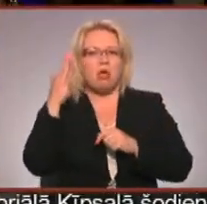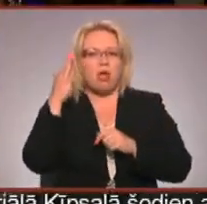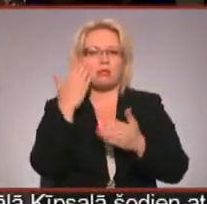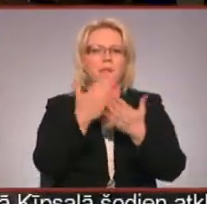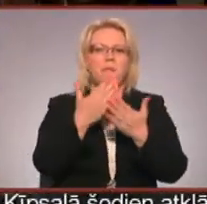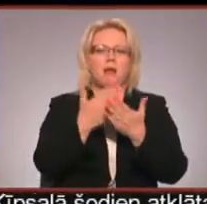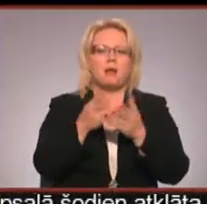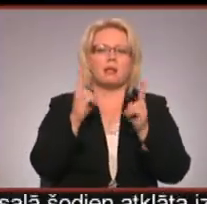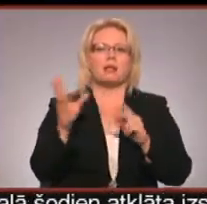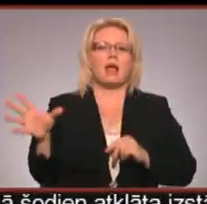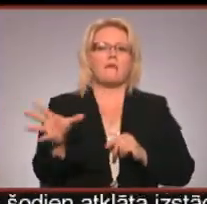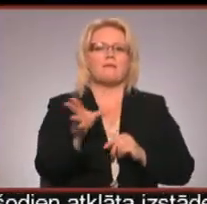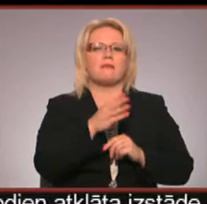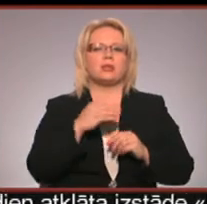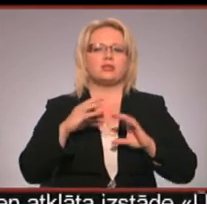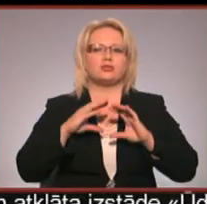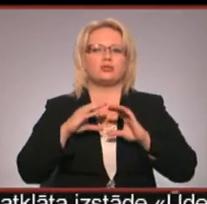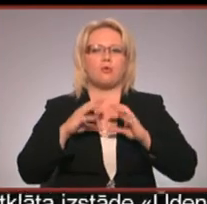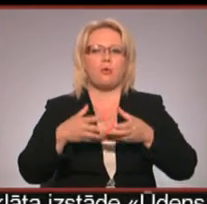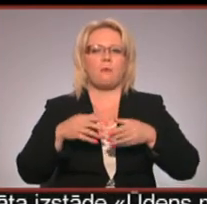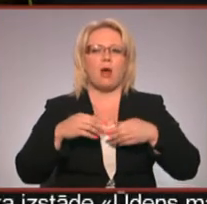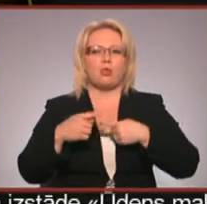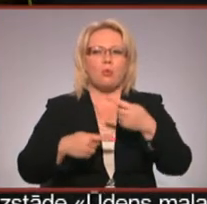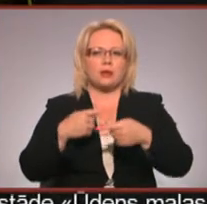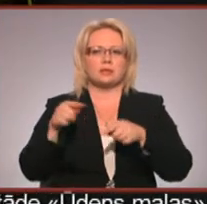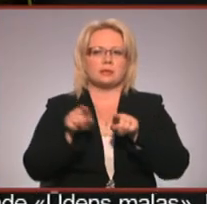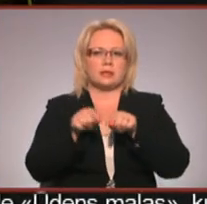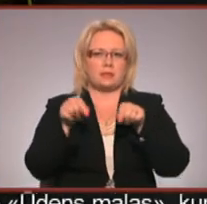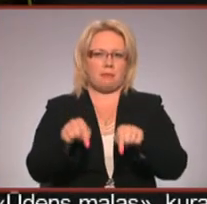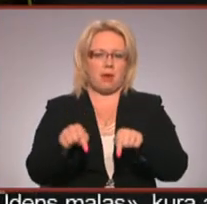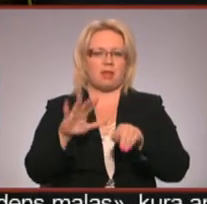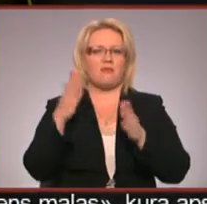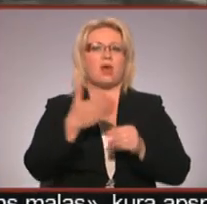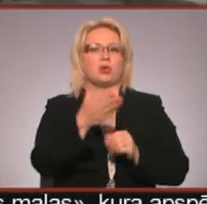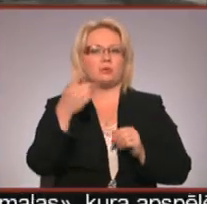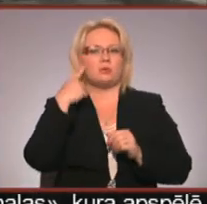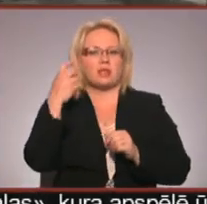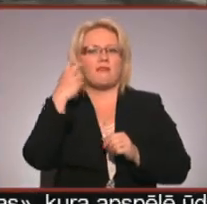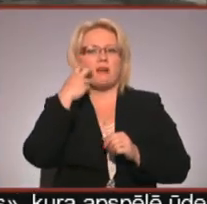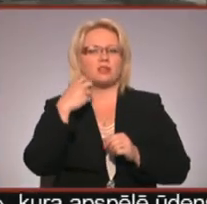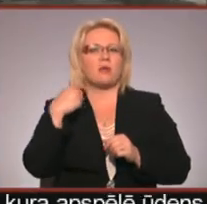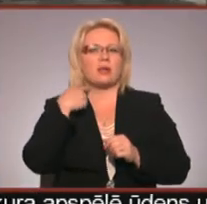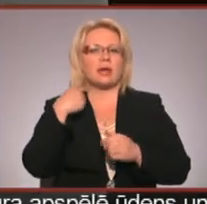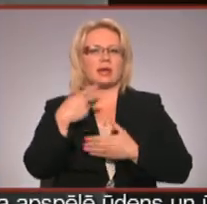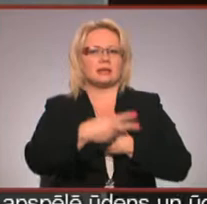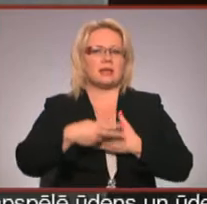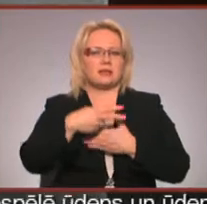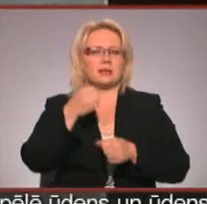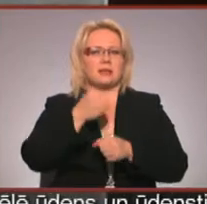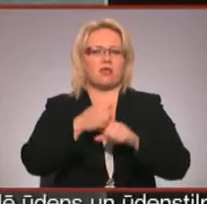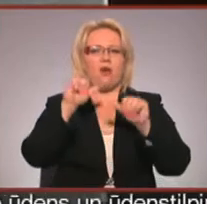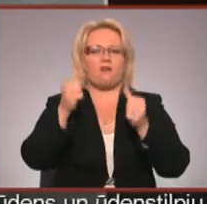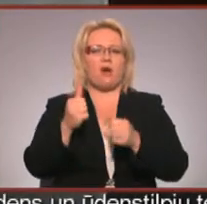parādīt, ka visu man norises ir arī tepat. Bet vai jūs atceraties veco Rīgas dzelstais stacijas noformējumu un